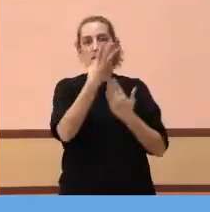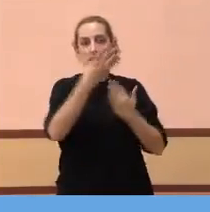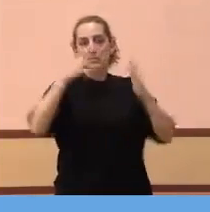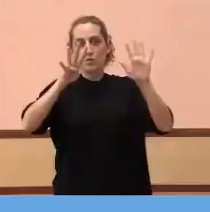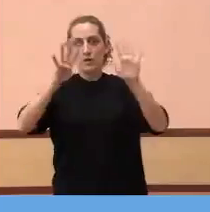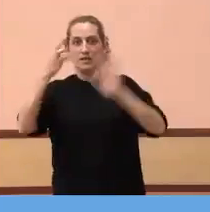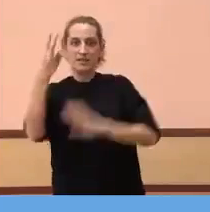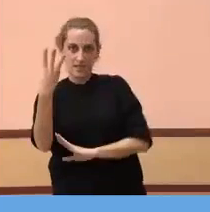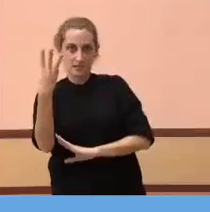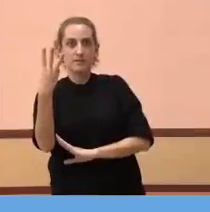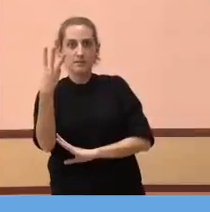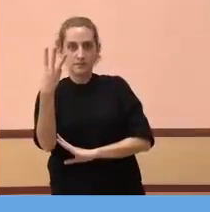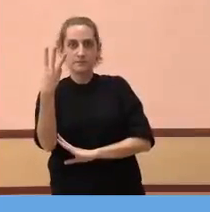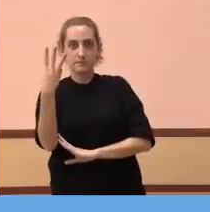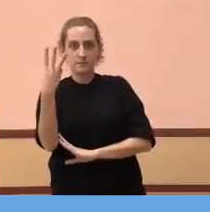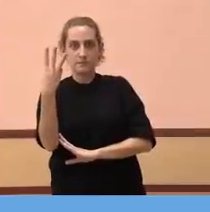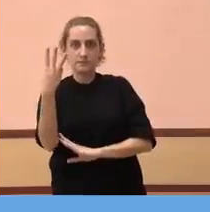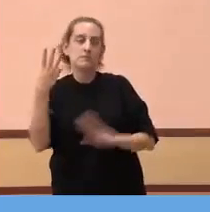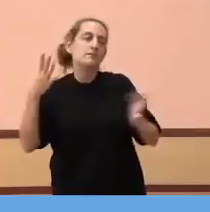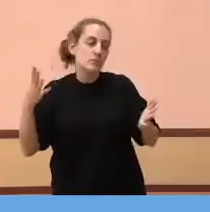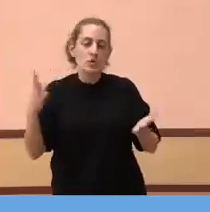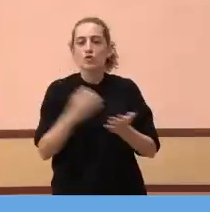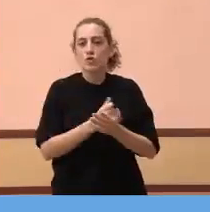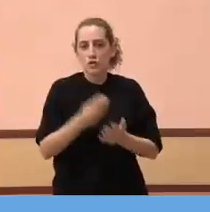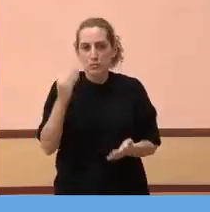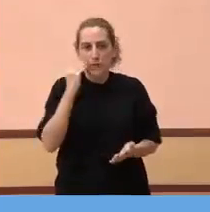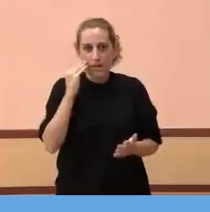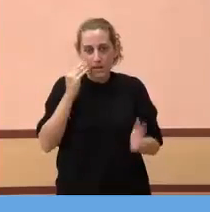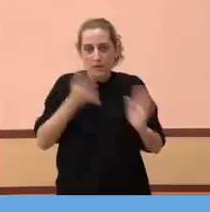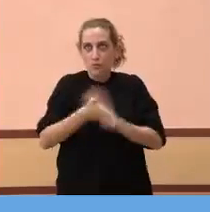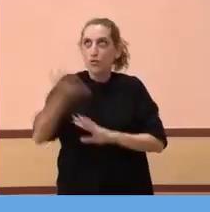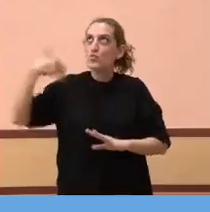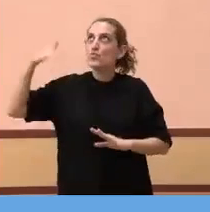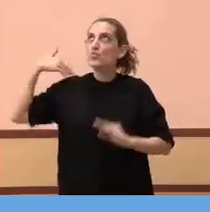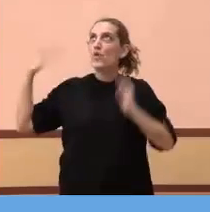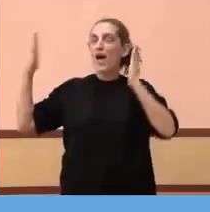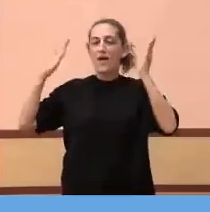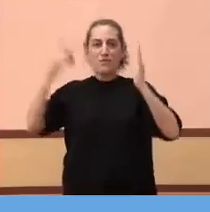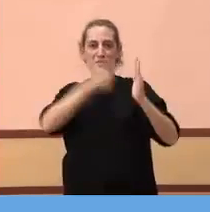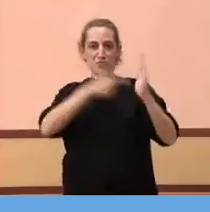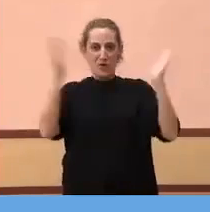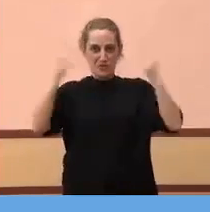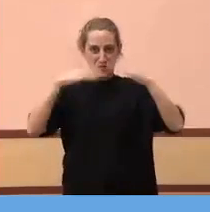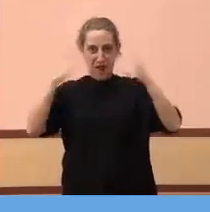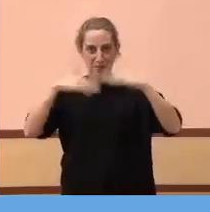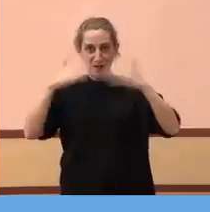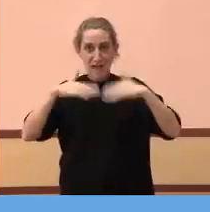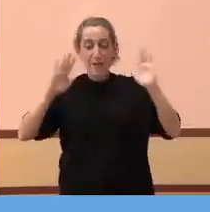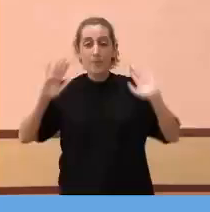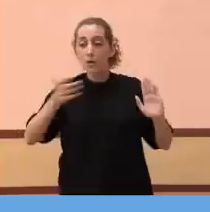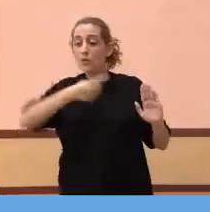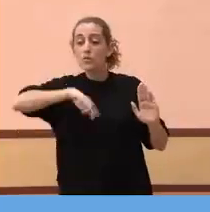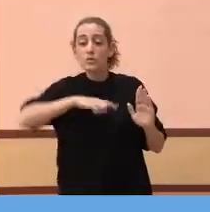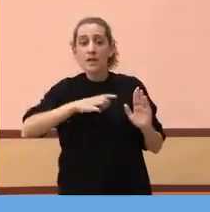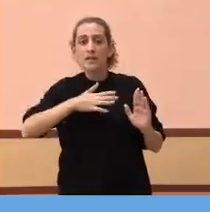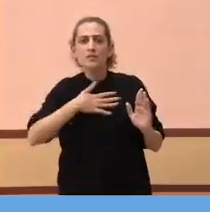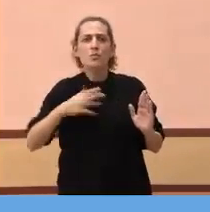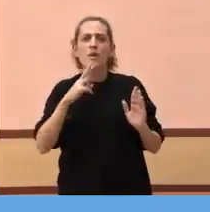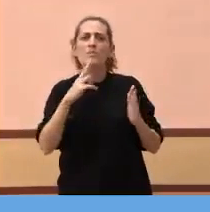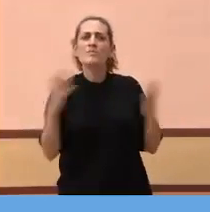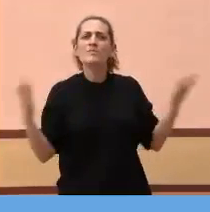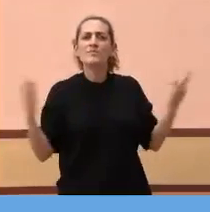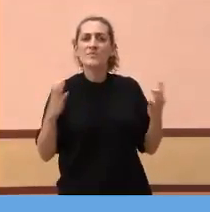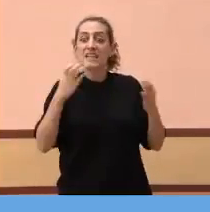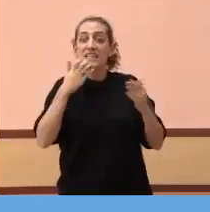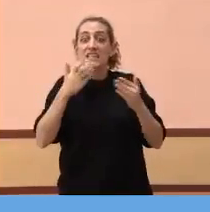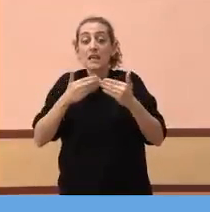Evidentment, això és ficció, perquè no teníem en el seu moment vacuna, però el que estem és explicant que si